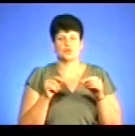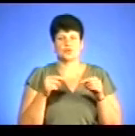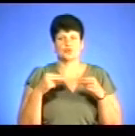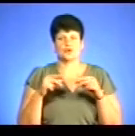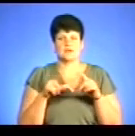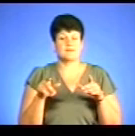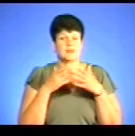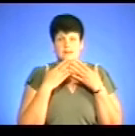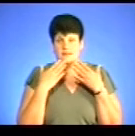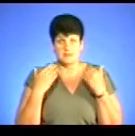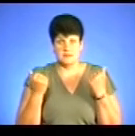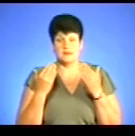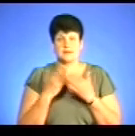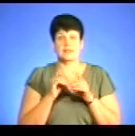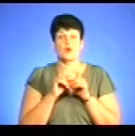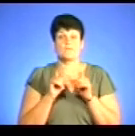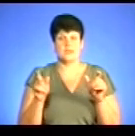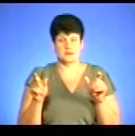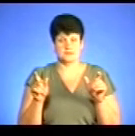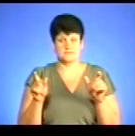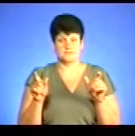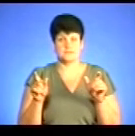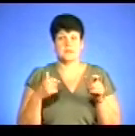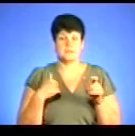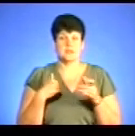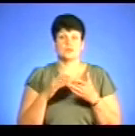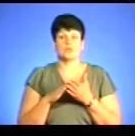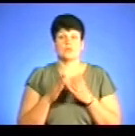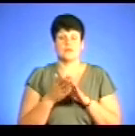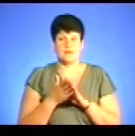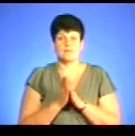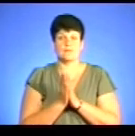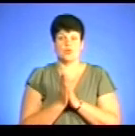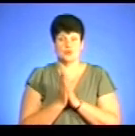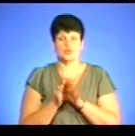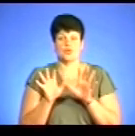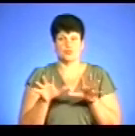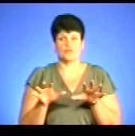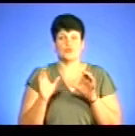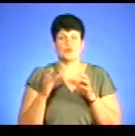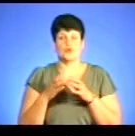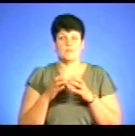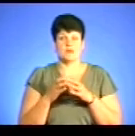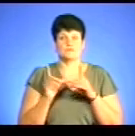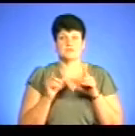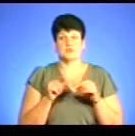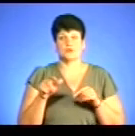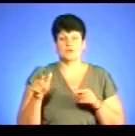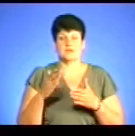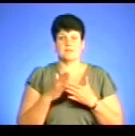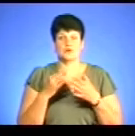скажемо, тільки на об'єкт. Але ми просимо голові громад, щоб туди виїжджали люди, які мають